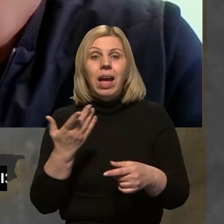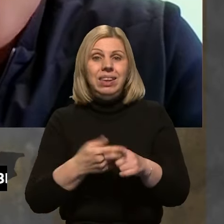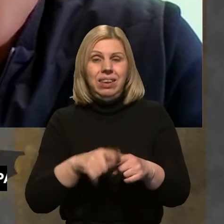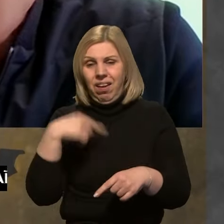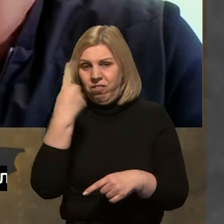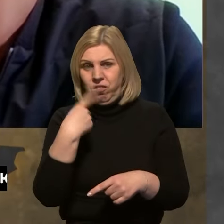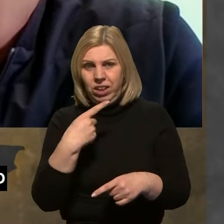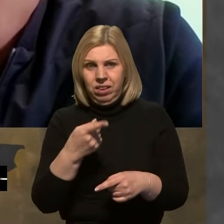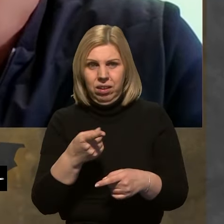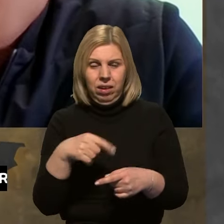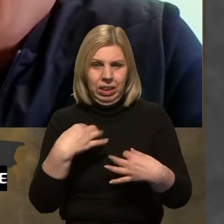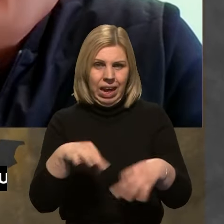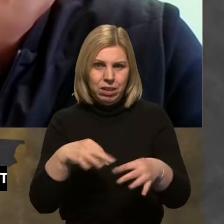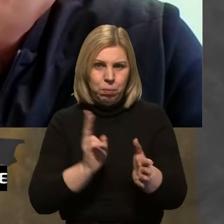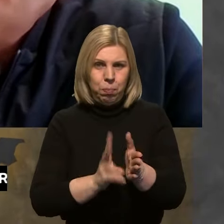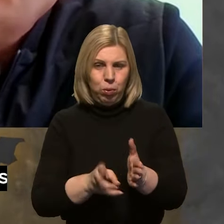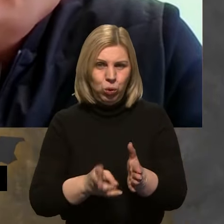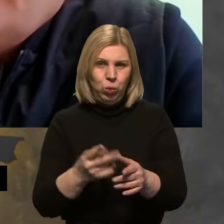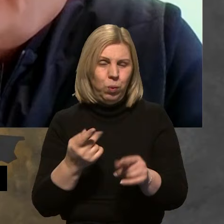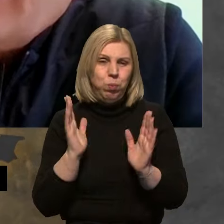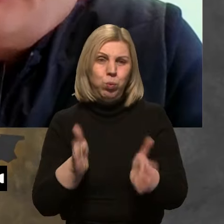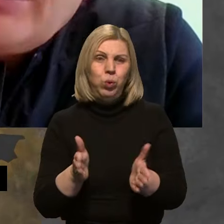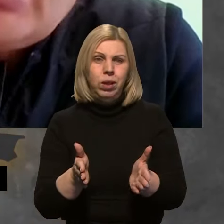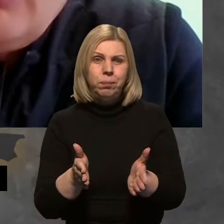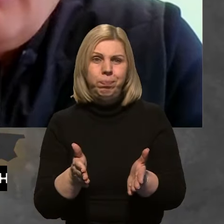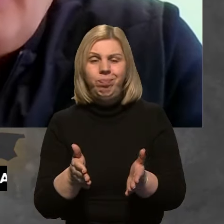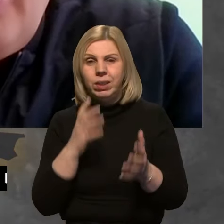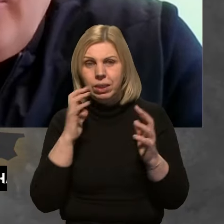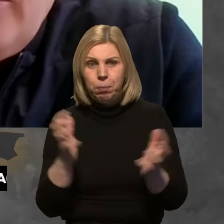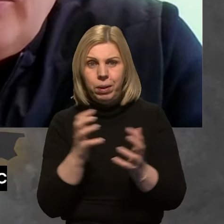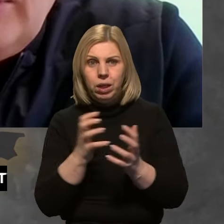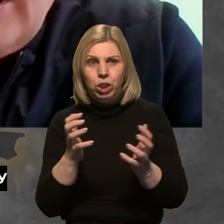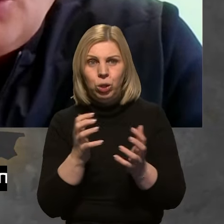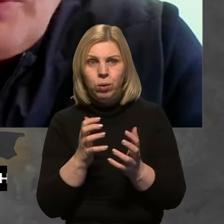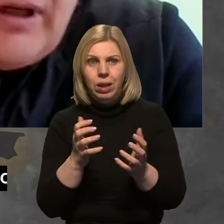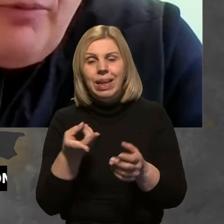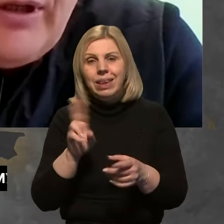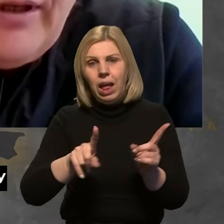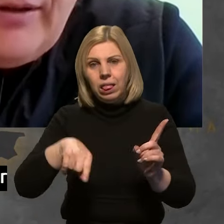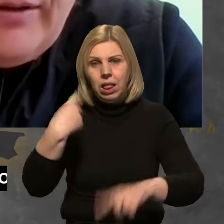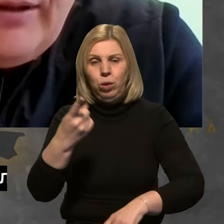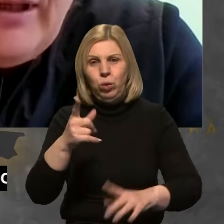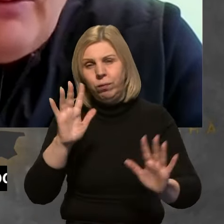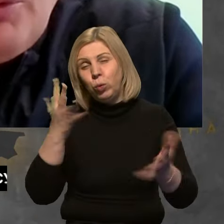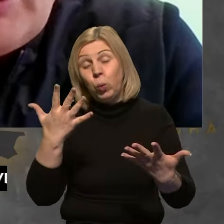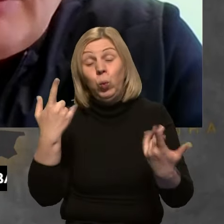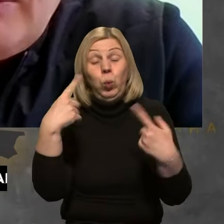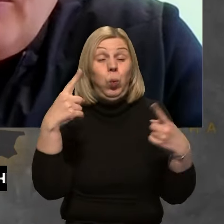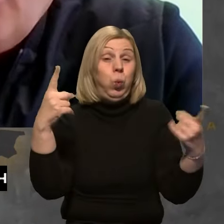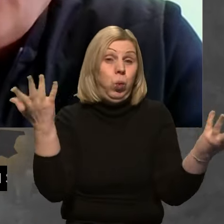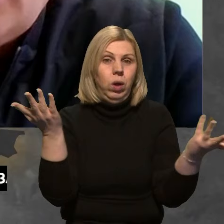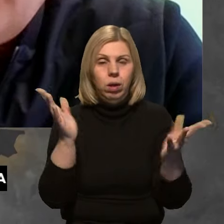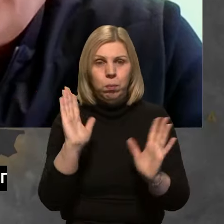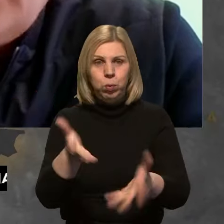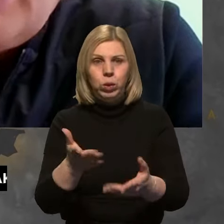транспорту і перевезень буде збережено для наступних подій, які відбудуться,